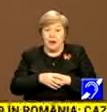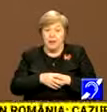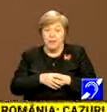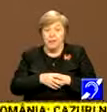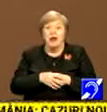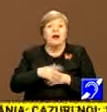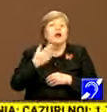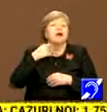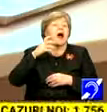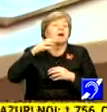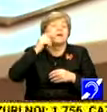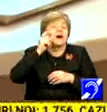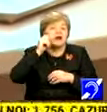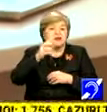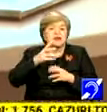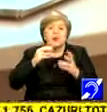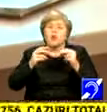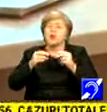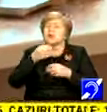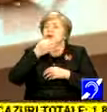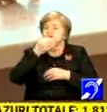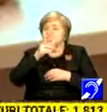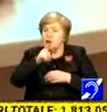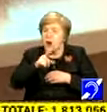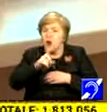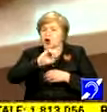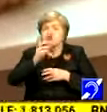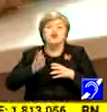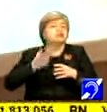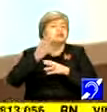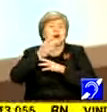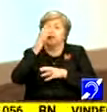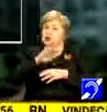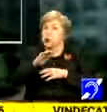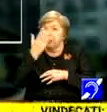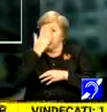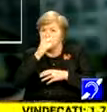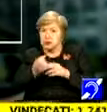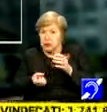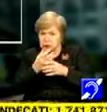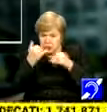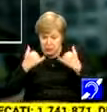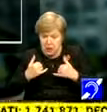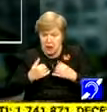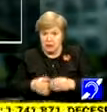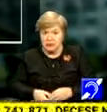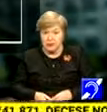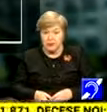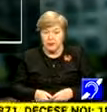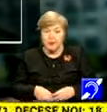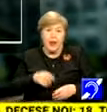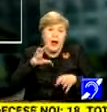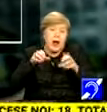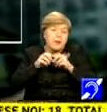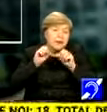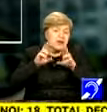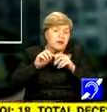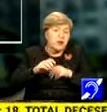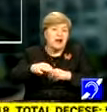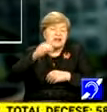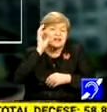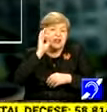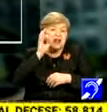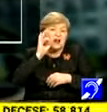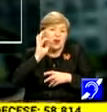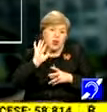pe grupurile de părinți, tot mai mulți spuneau că nu-și vor trimite copiii la școală chiar de luni. În informațiile pe care le am, cu certitudine că vor